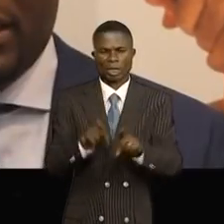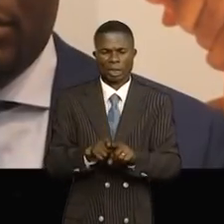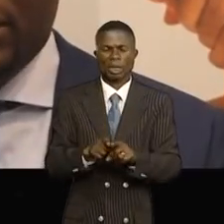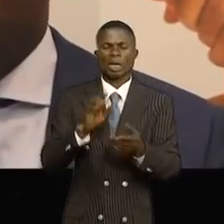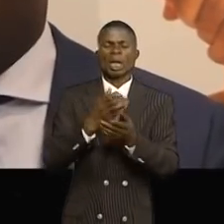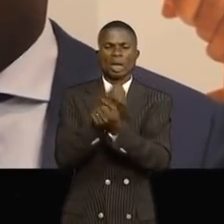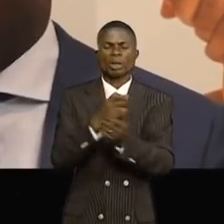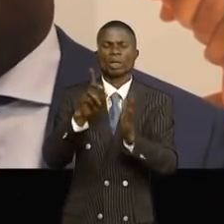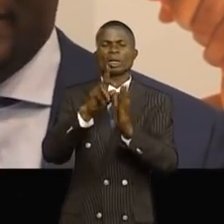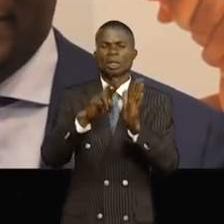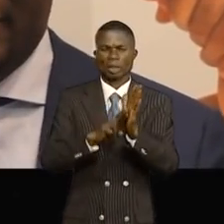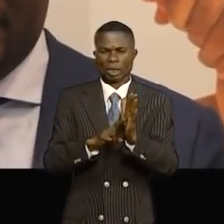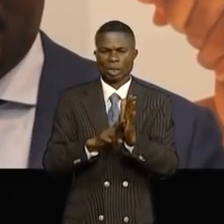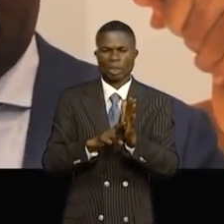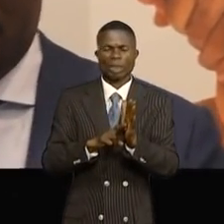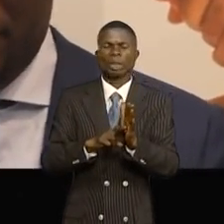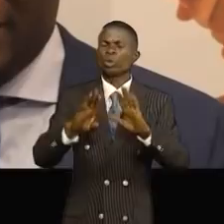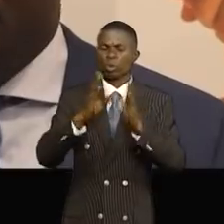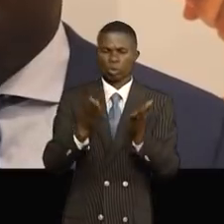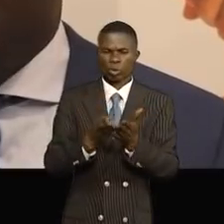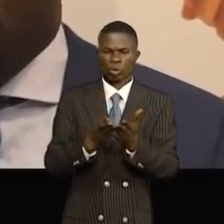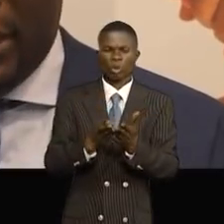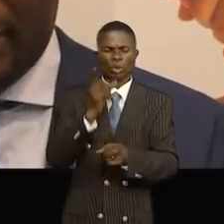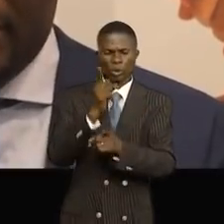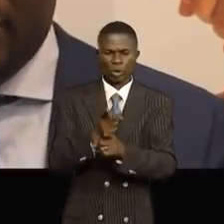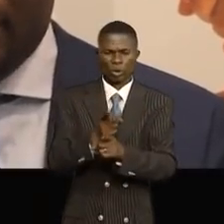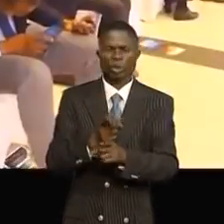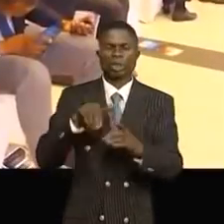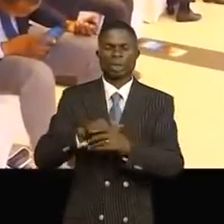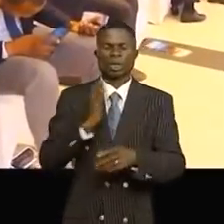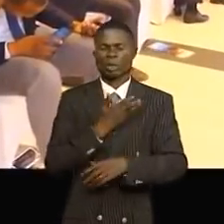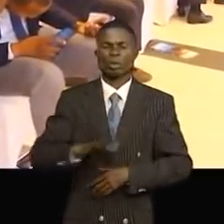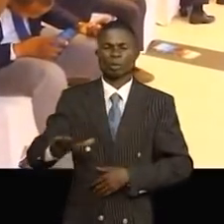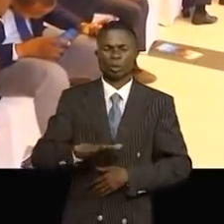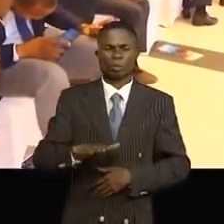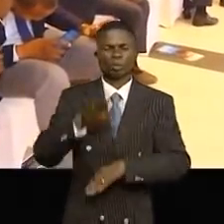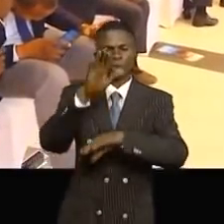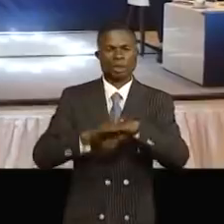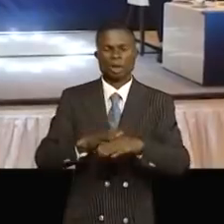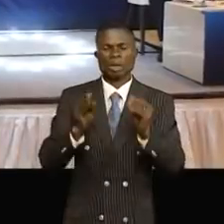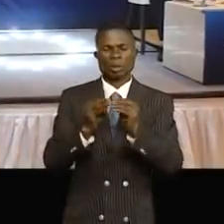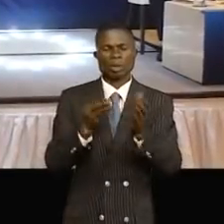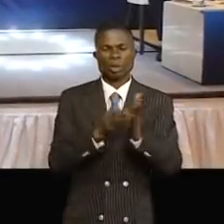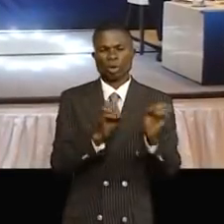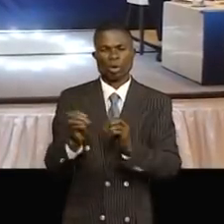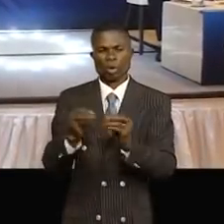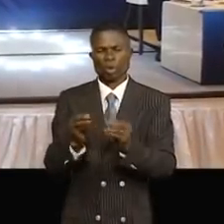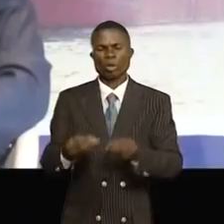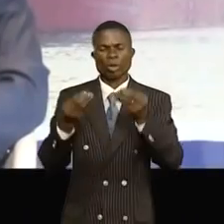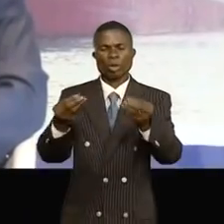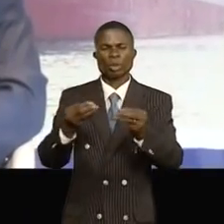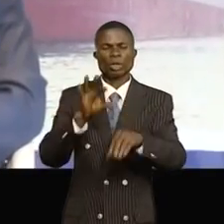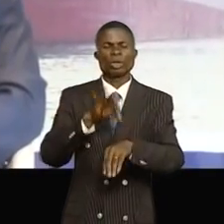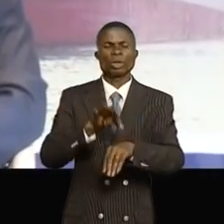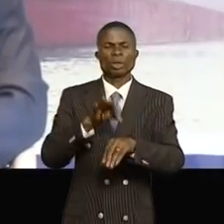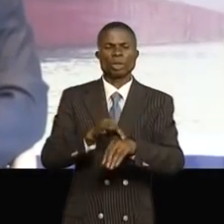conformer aux dispositions réglementaires effectives en RDC. La convocation de cet atelier offre également une